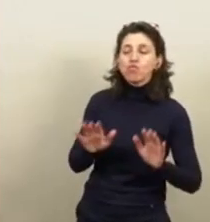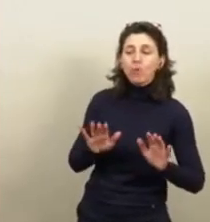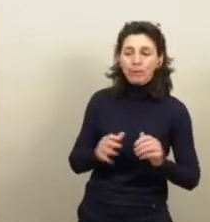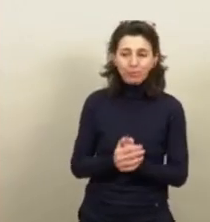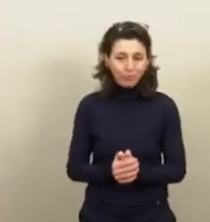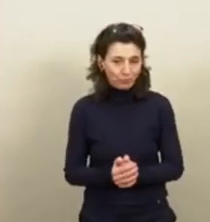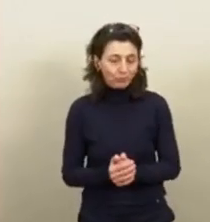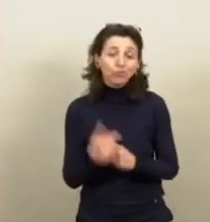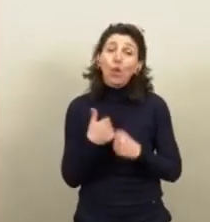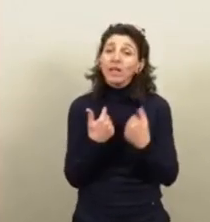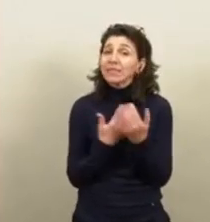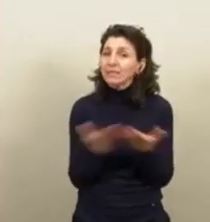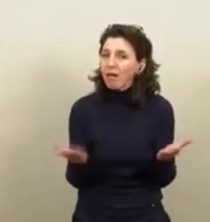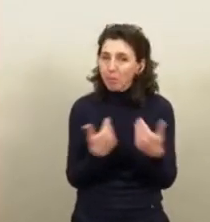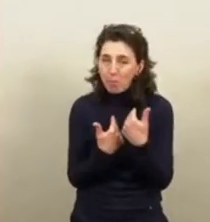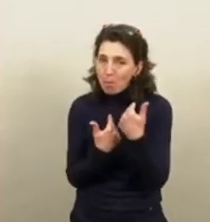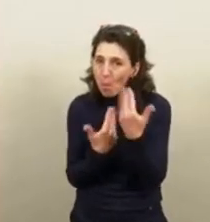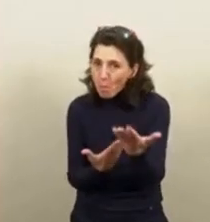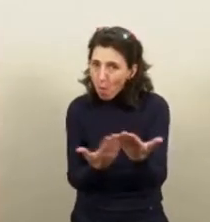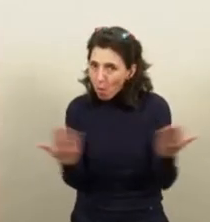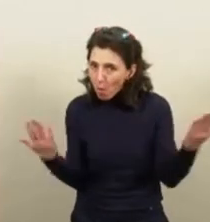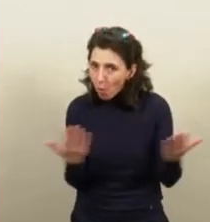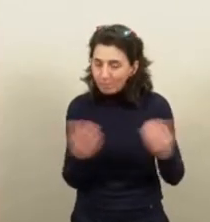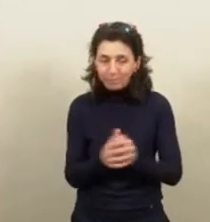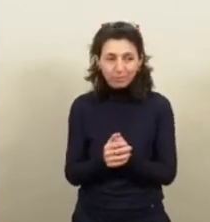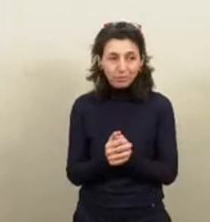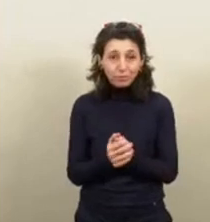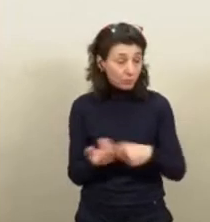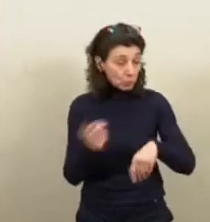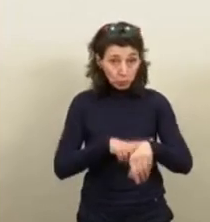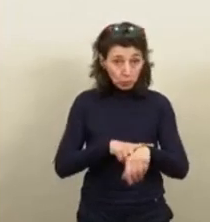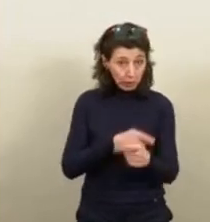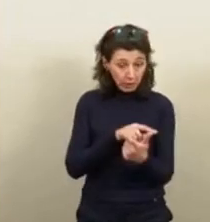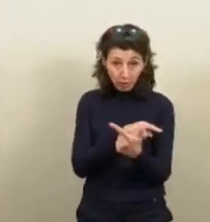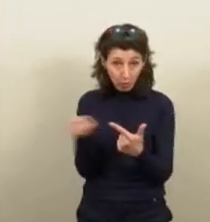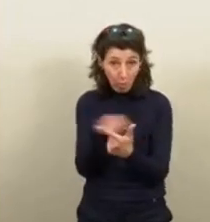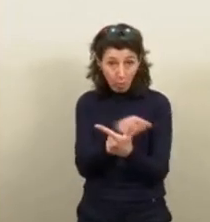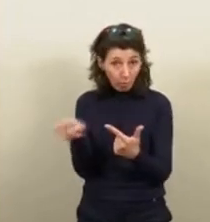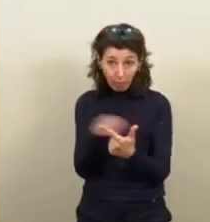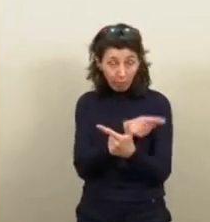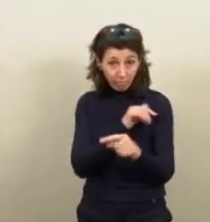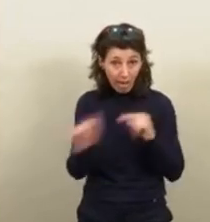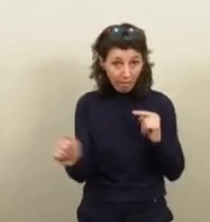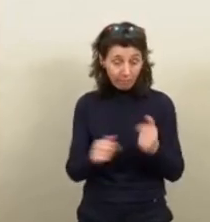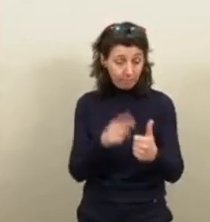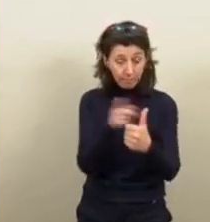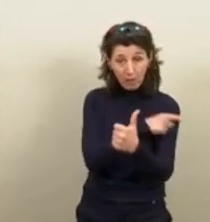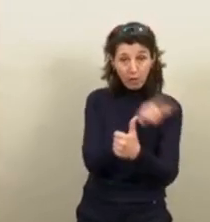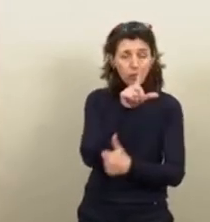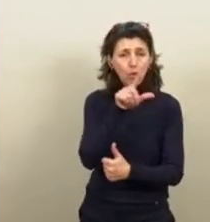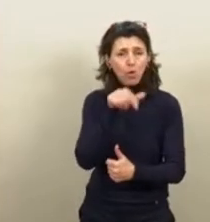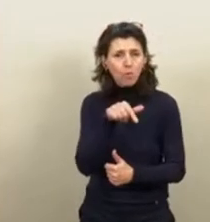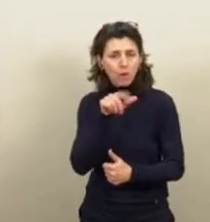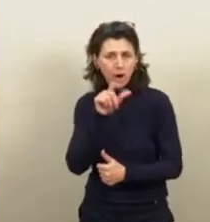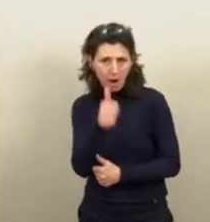d'appliquer tout de suite deux mesures que vous pouvez appliquer. C'est le levier 2.1 de la Convention